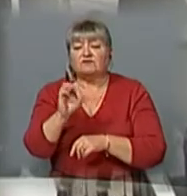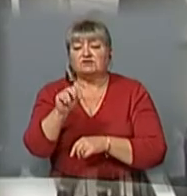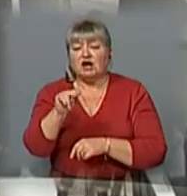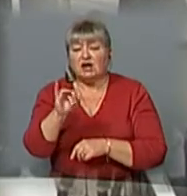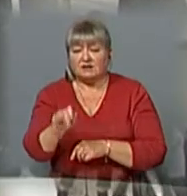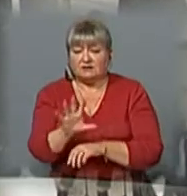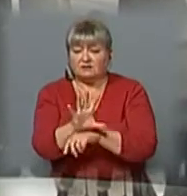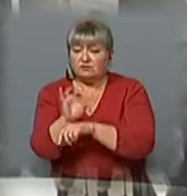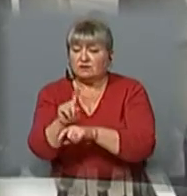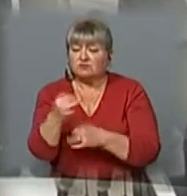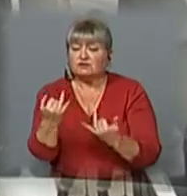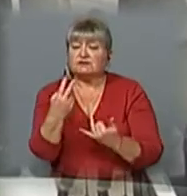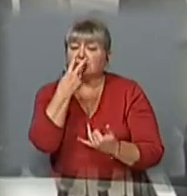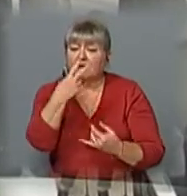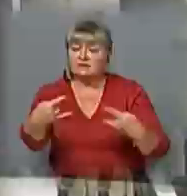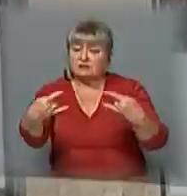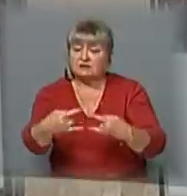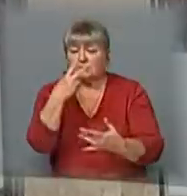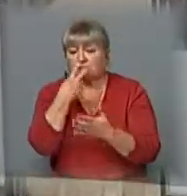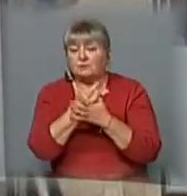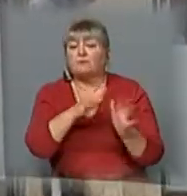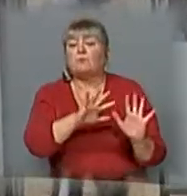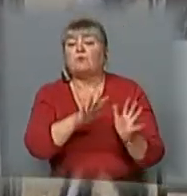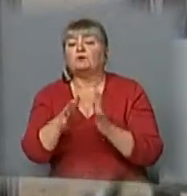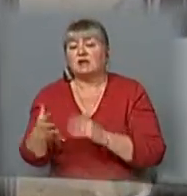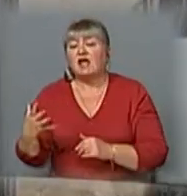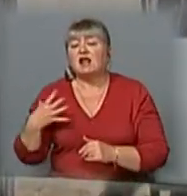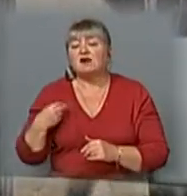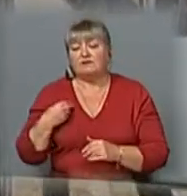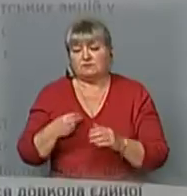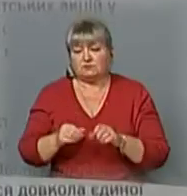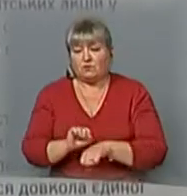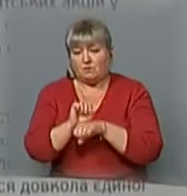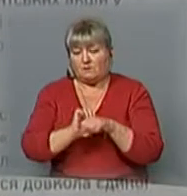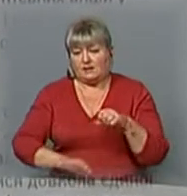світлинах, які ви зараз бачите на екрані, зображено події Львівського Майдану.